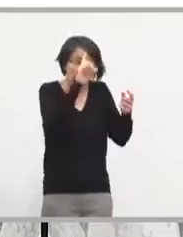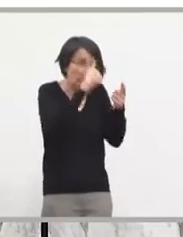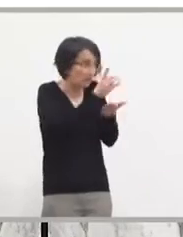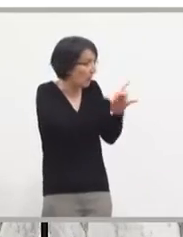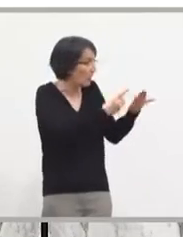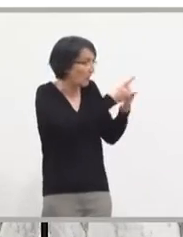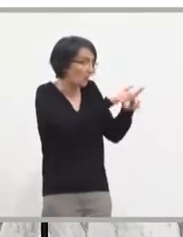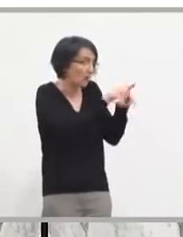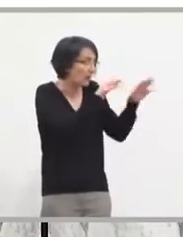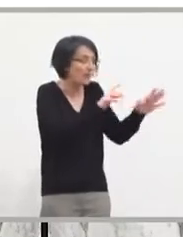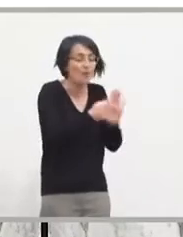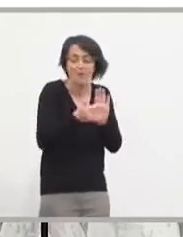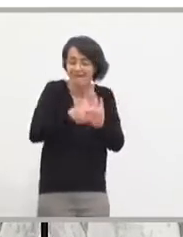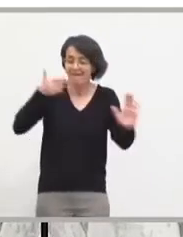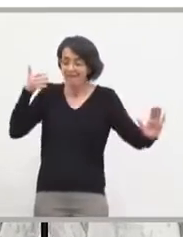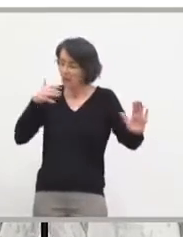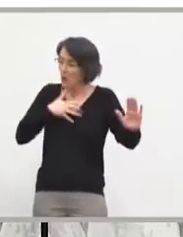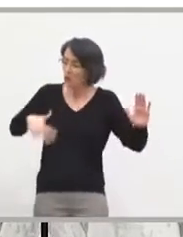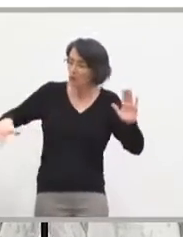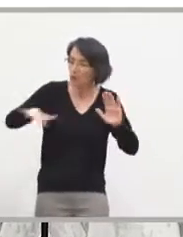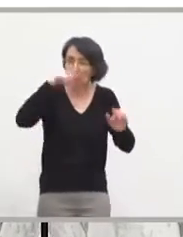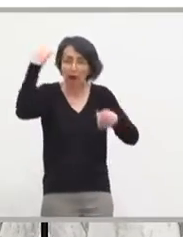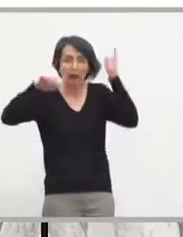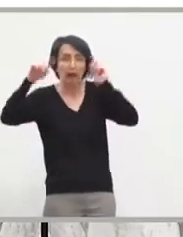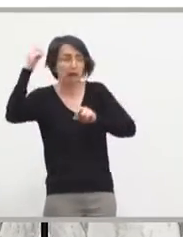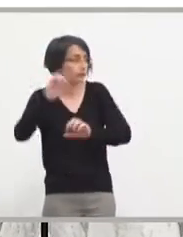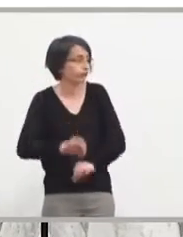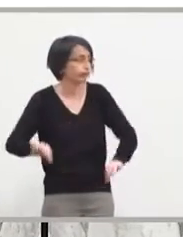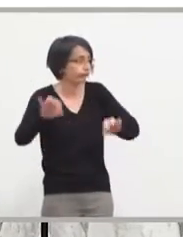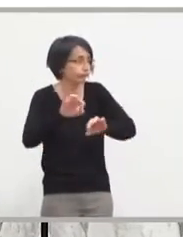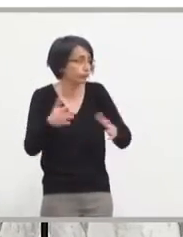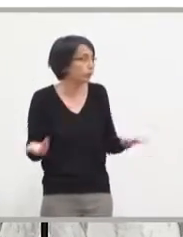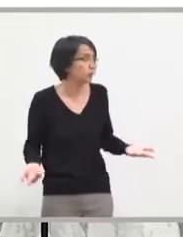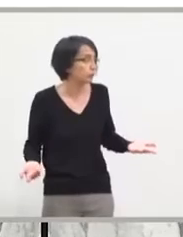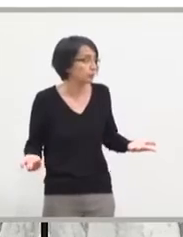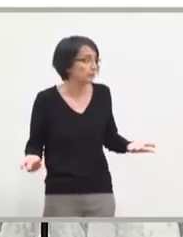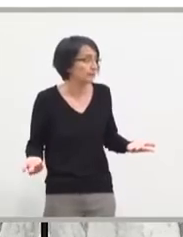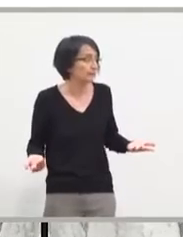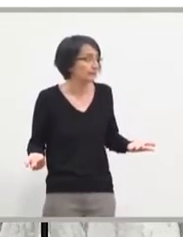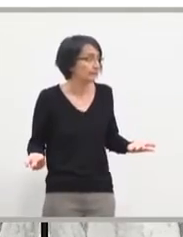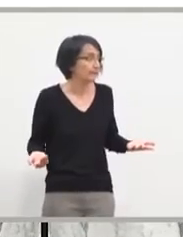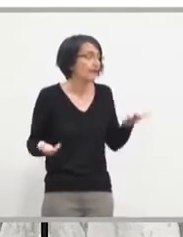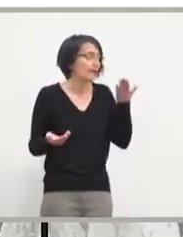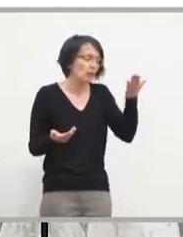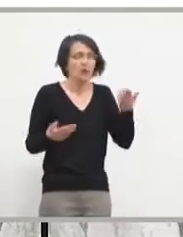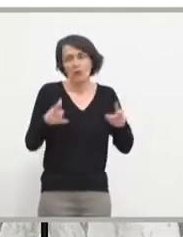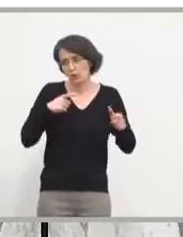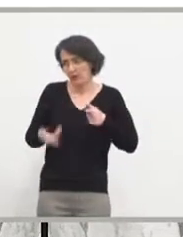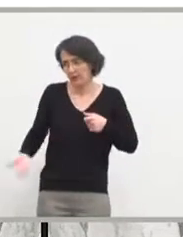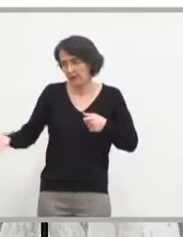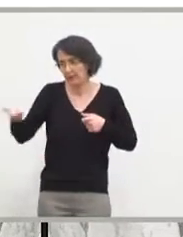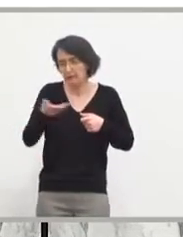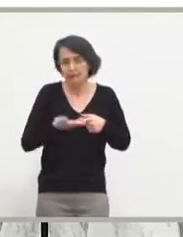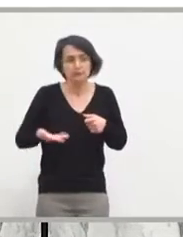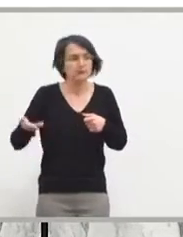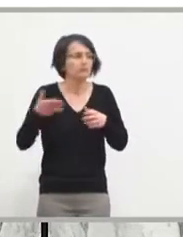commune qui a protesté, que la métropole qui aurait pu protester, mais elle ne l'a pas fait. Simplement, moi, mes chers collègues, il n aucun point